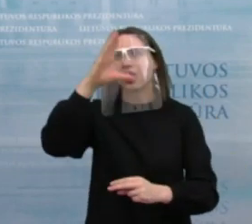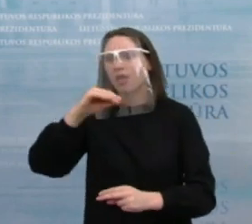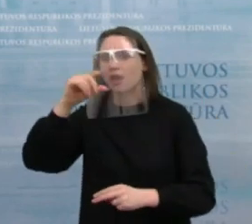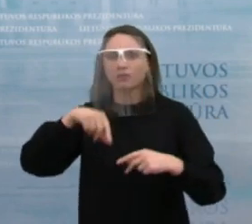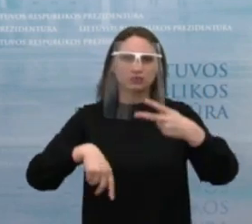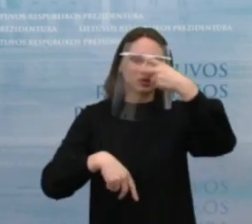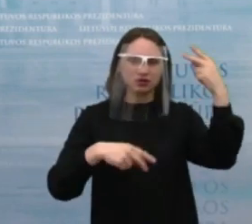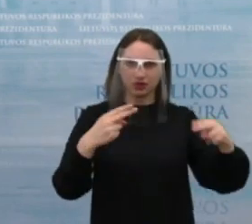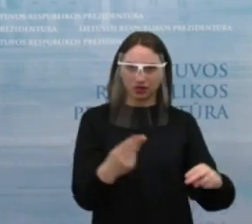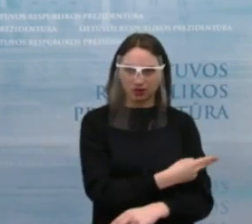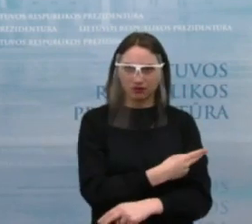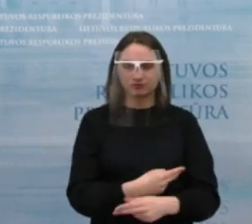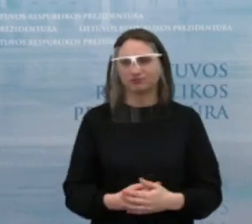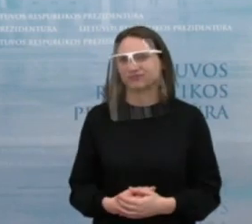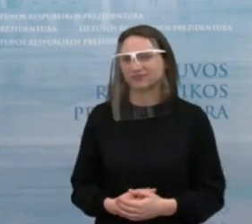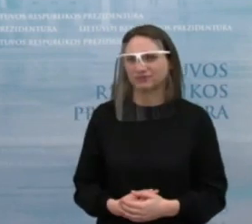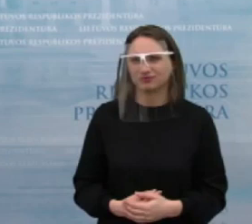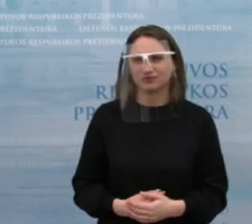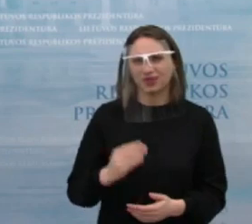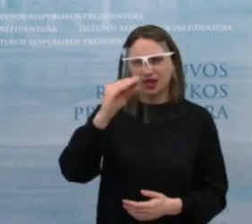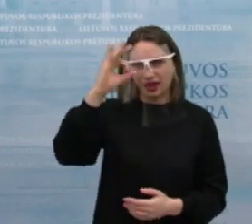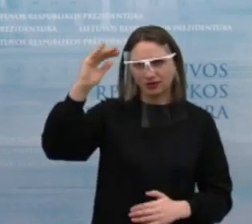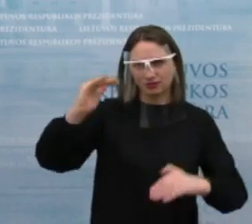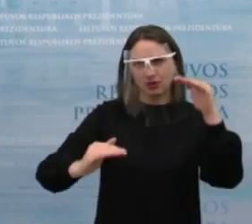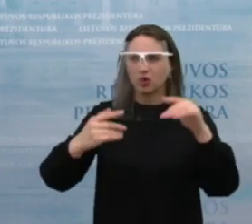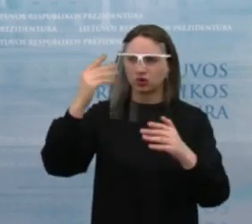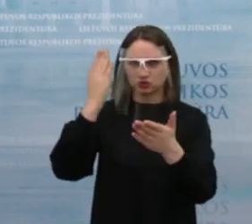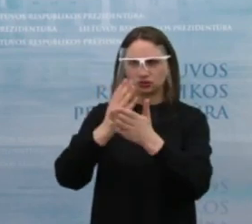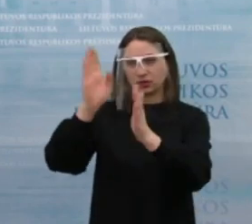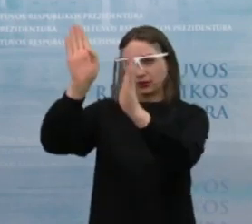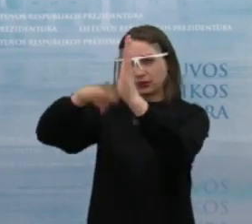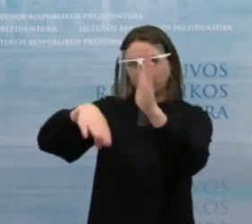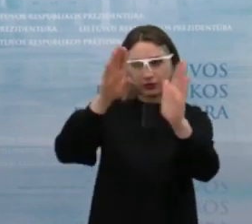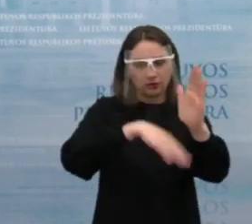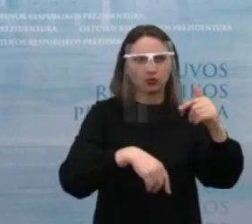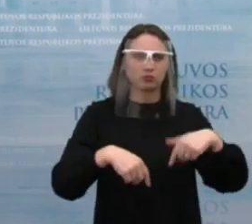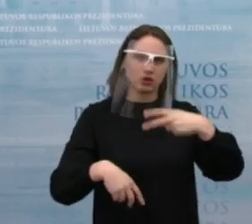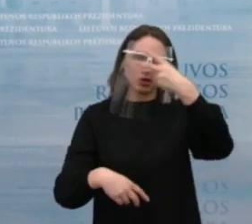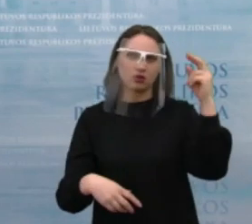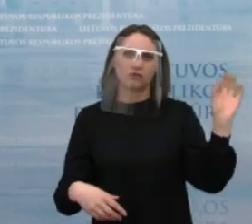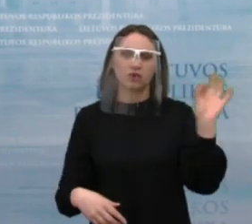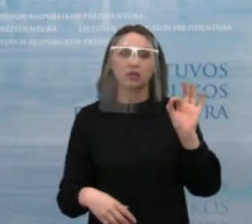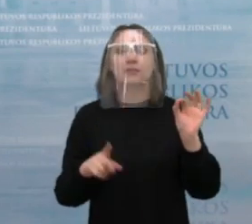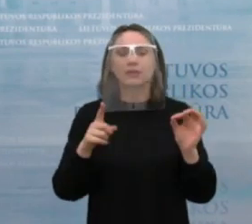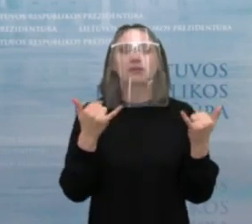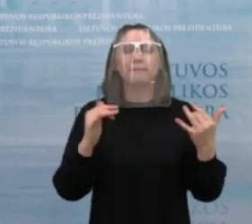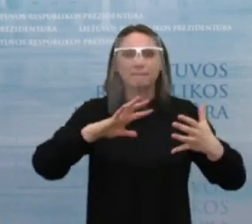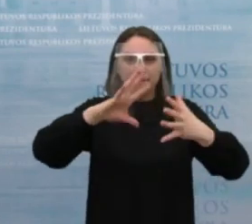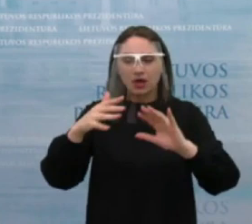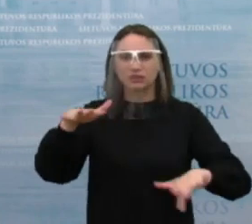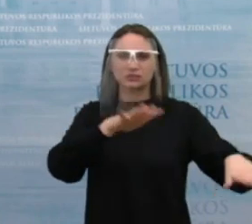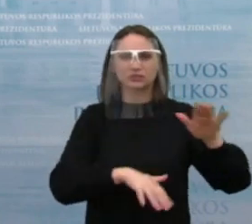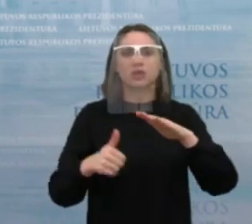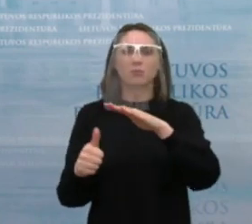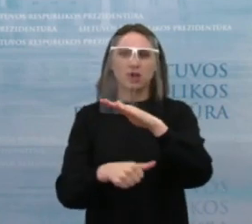tikrai ir blogesnių pavyzdžių negu Lietuvoje, bet situacija yra tokia, kad nedarbas yra aukštas, tai yra be jokios